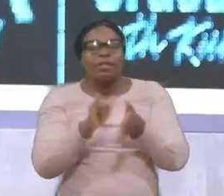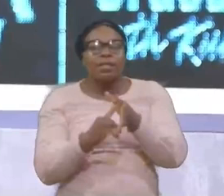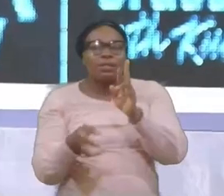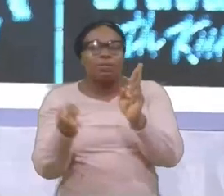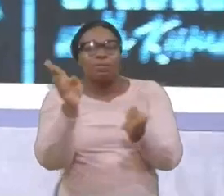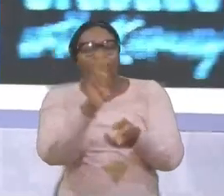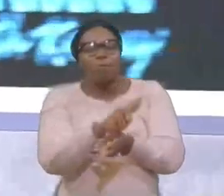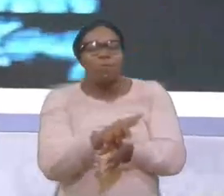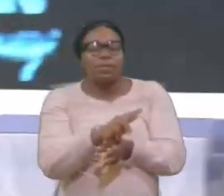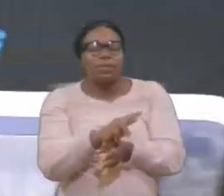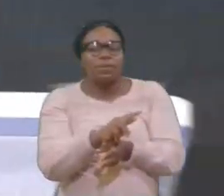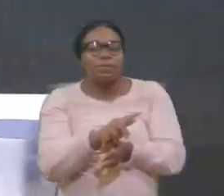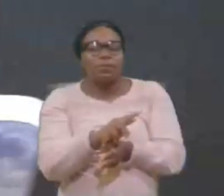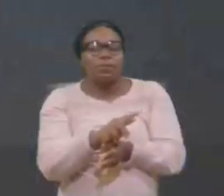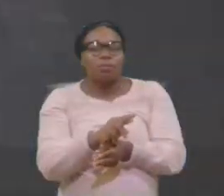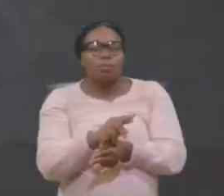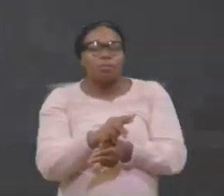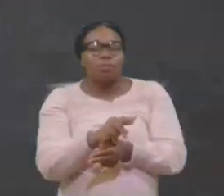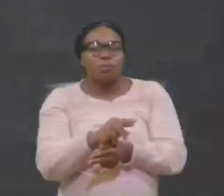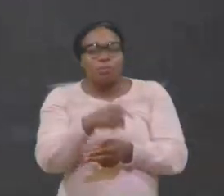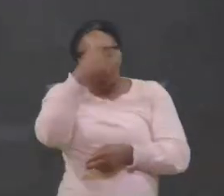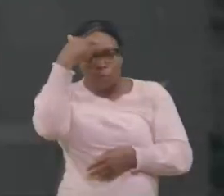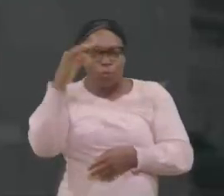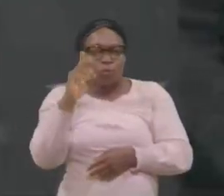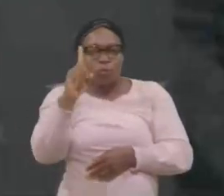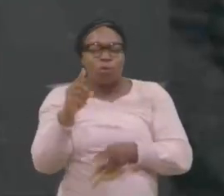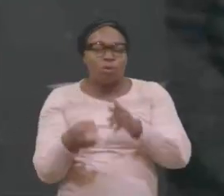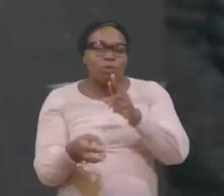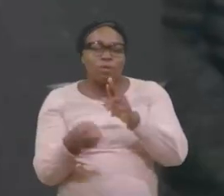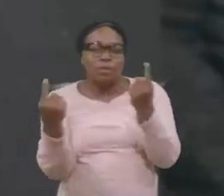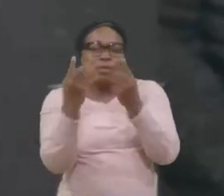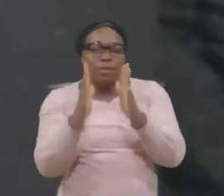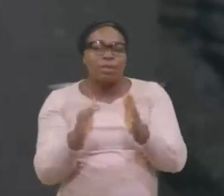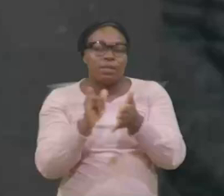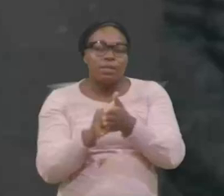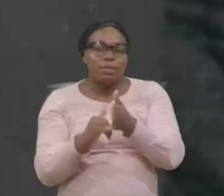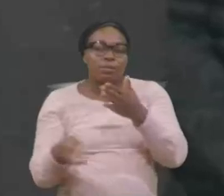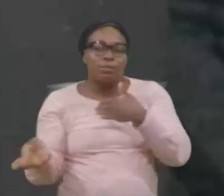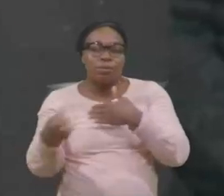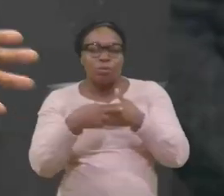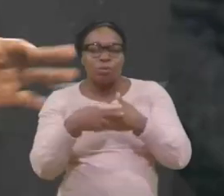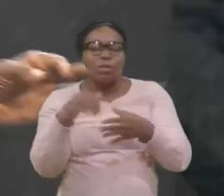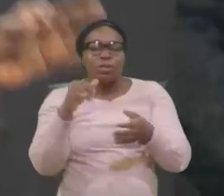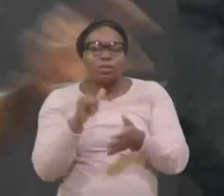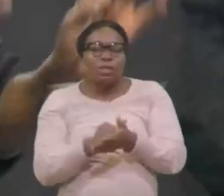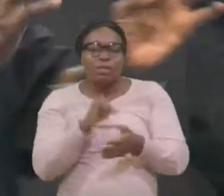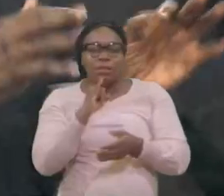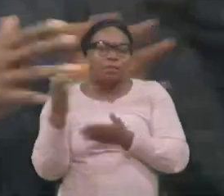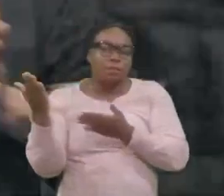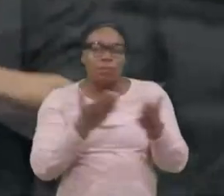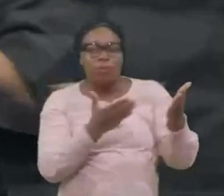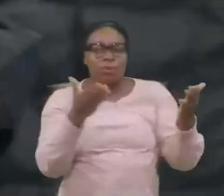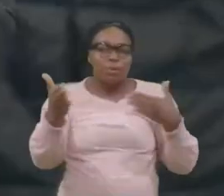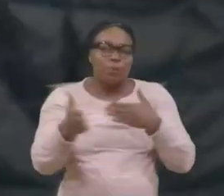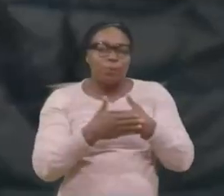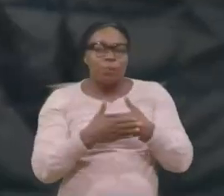répandent c'est un seul péché qui qui un seul péché qui revient un